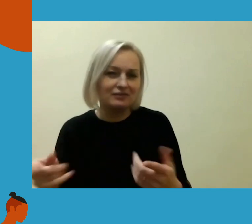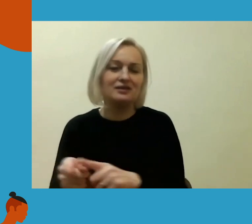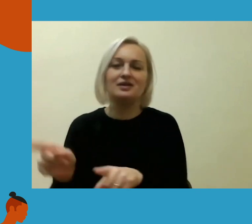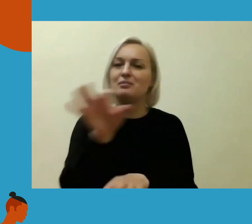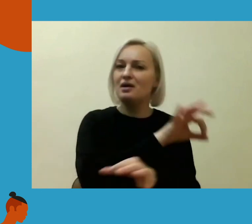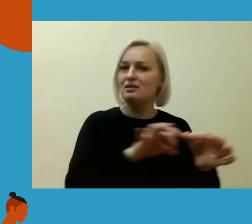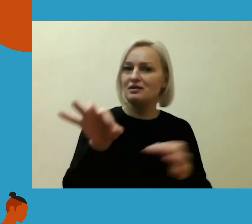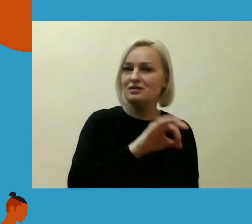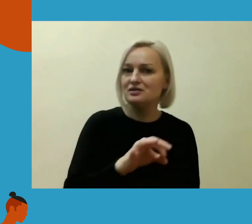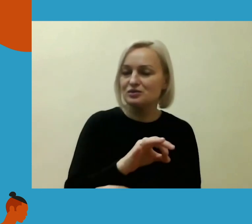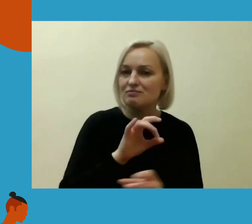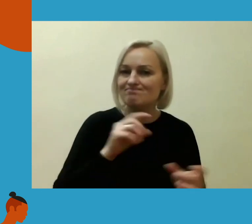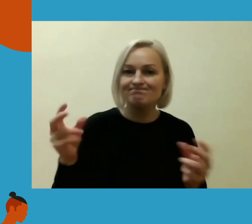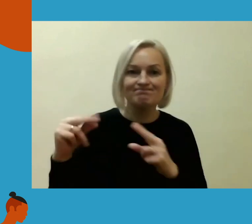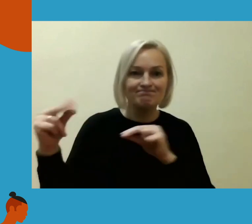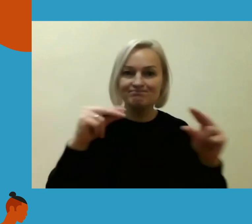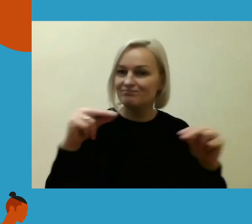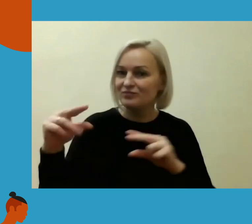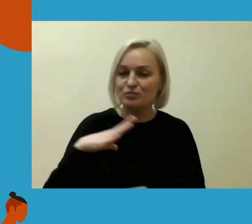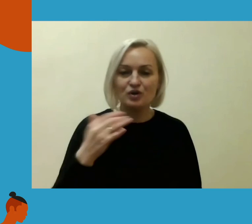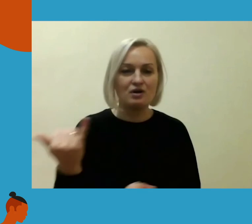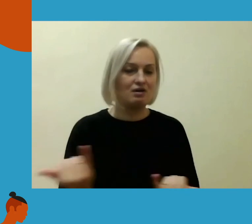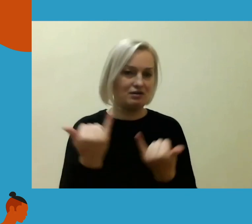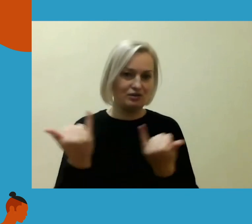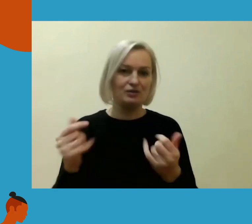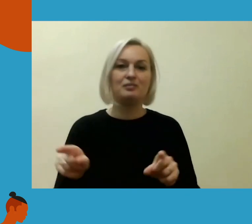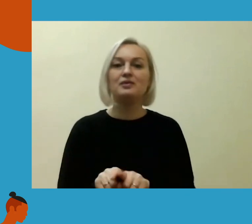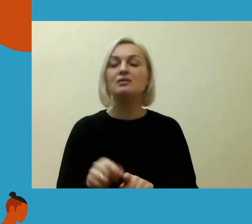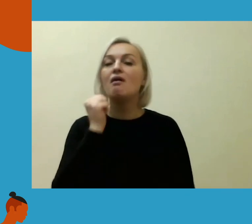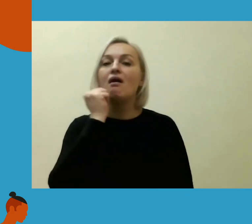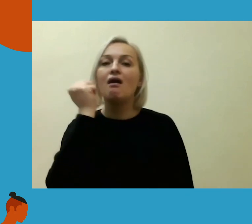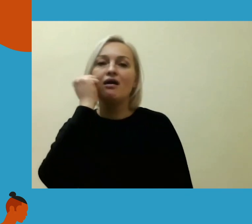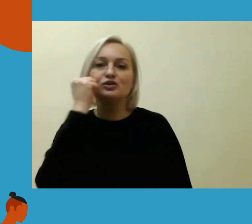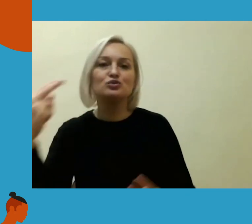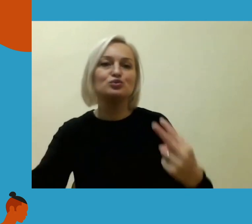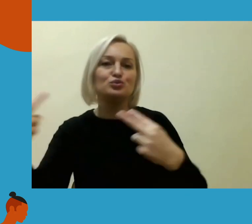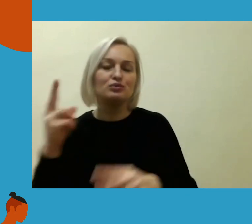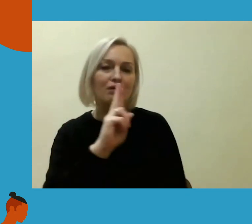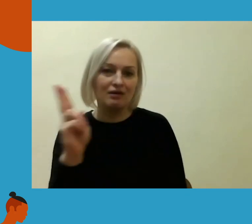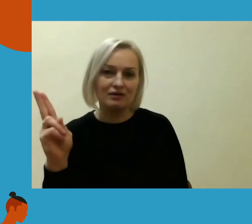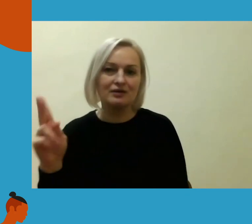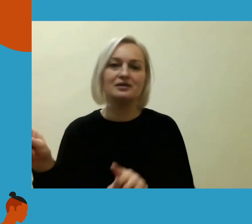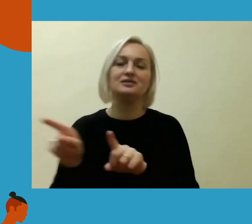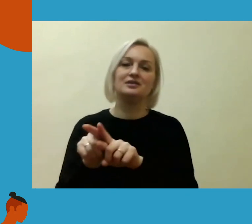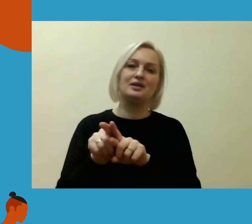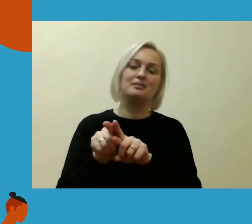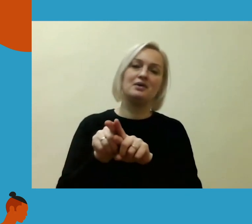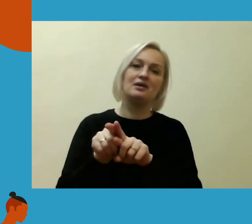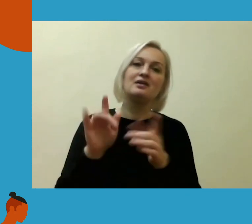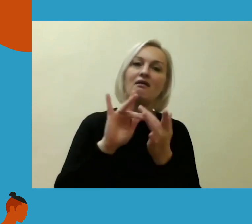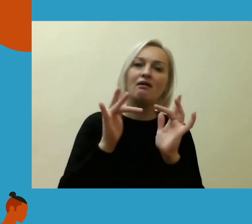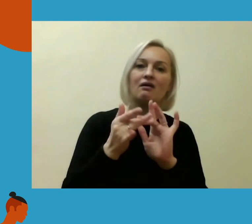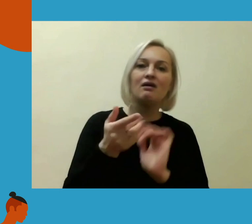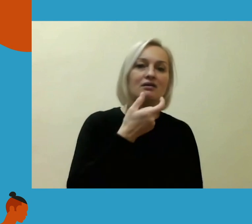klausytis. Tai dar tik labai dėkuoju ir tiems, kurie žiūrėjo, prisijungė prie šios diskusijos virtualiai stebėdami